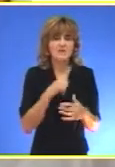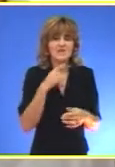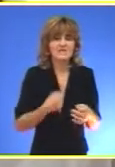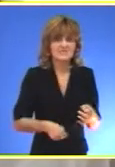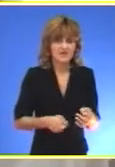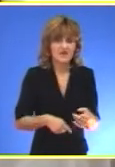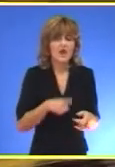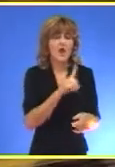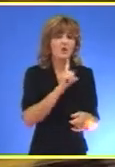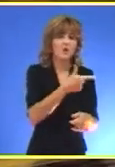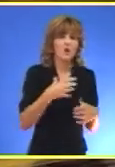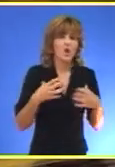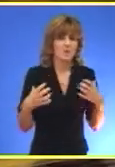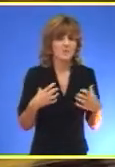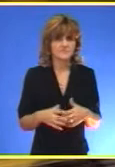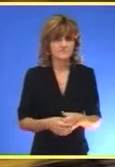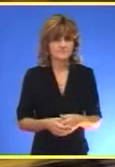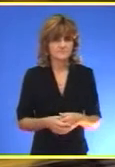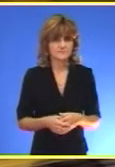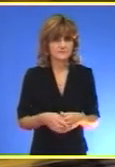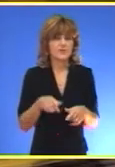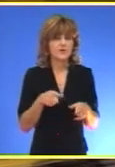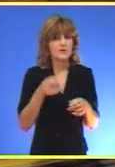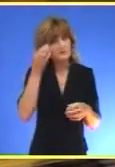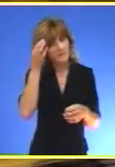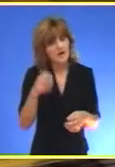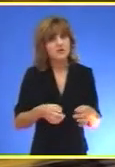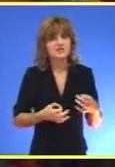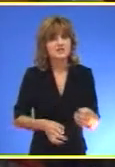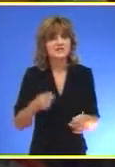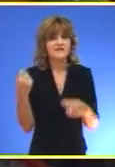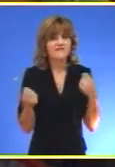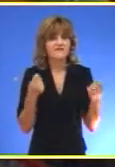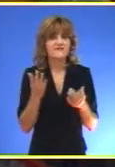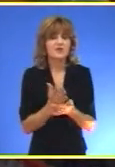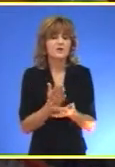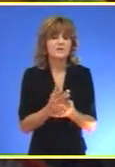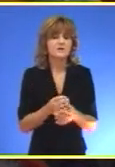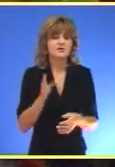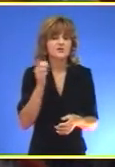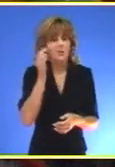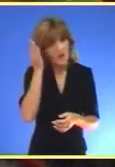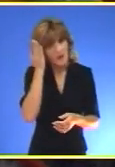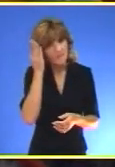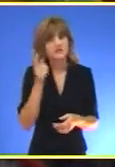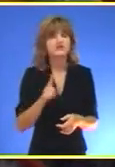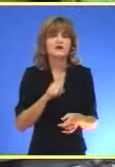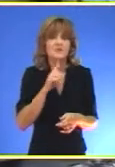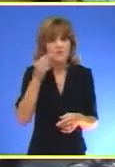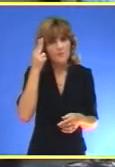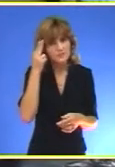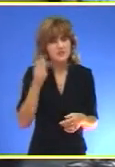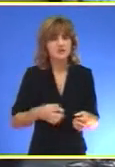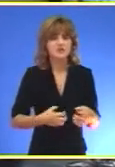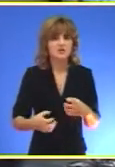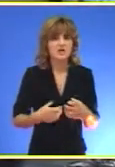A Tarasov i glumi Najspektakularniji deo Jazz festivala Bit će izvođenje Čuvenog američkog jazzera Arčja Šepa